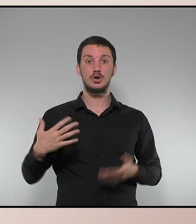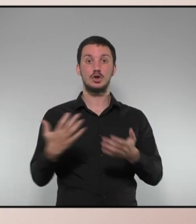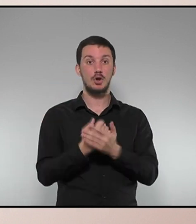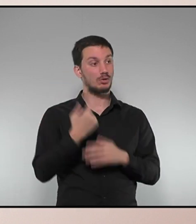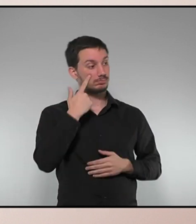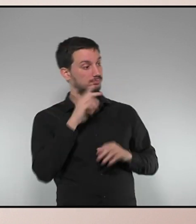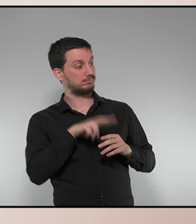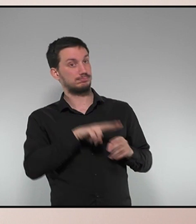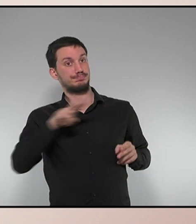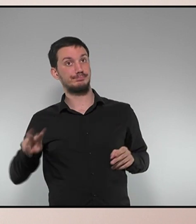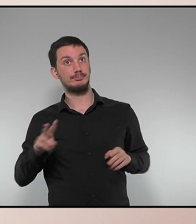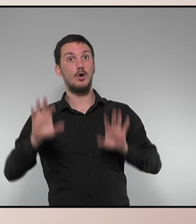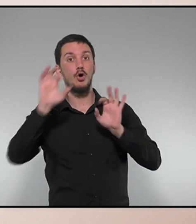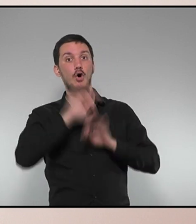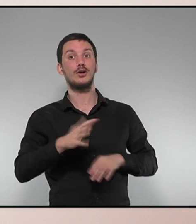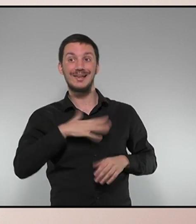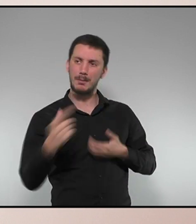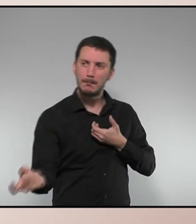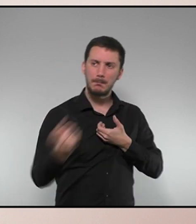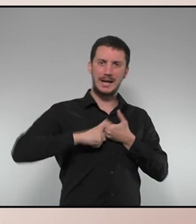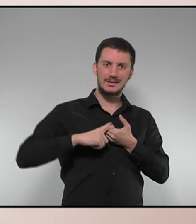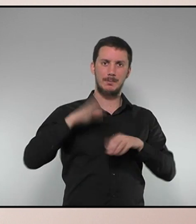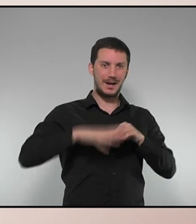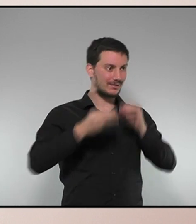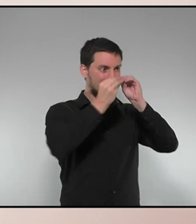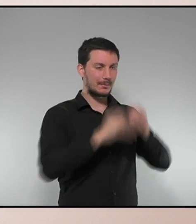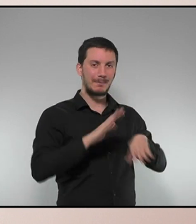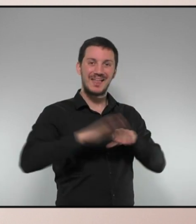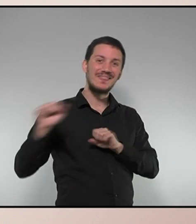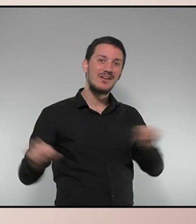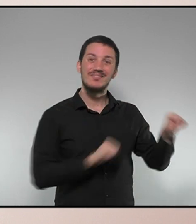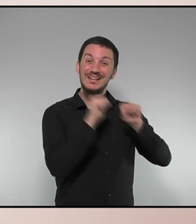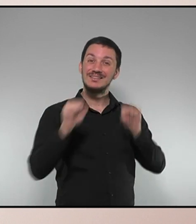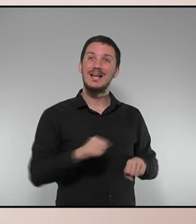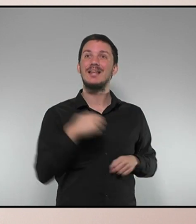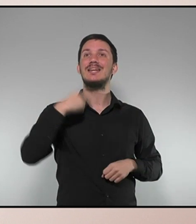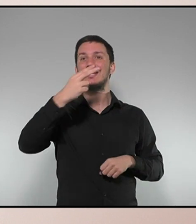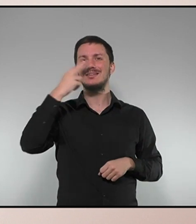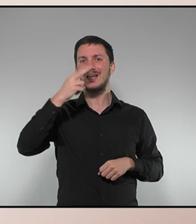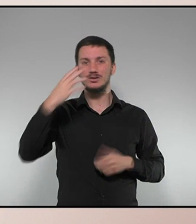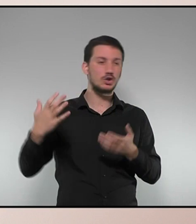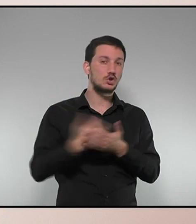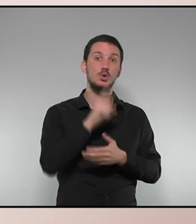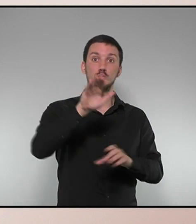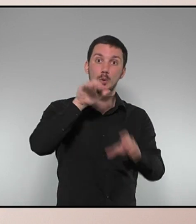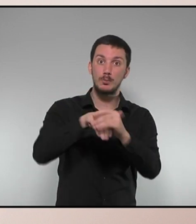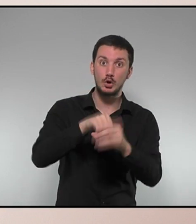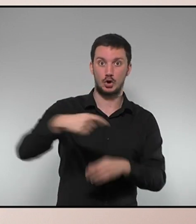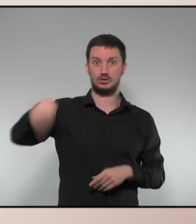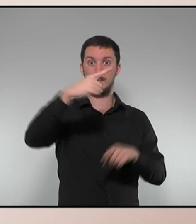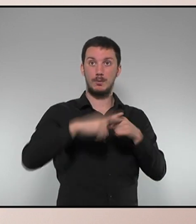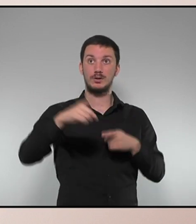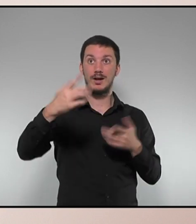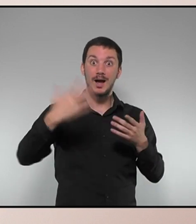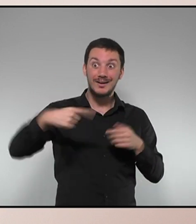des de la barrera o voler participar per incidir legítimament a defensar els interessos també dels seus votants que estan desemparats perquè